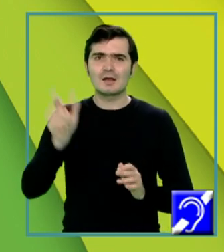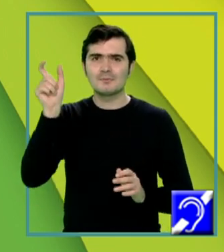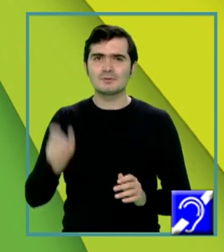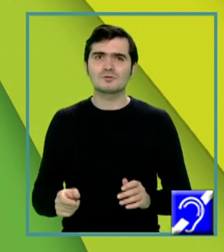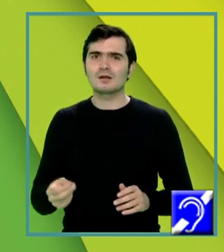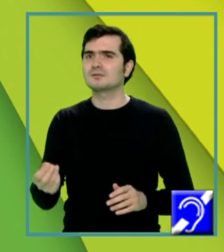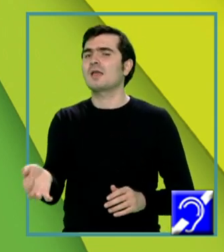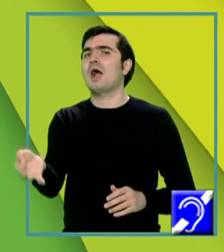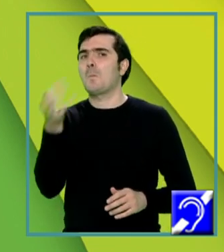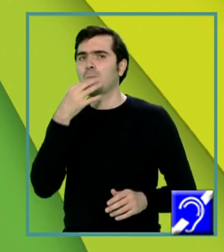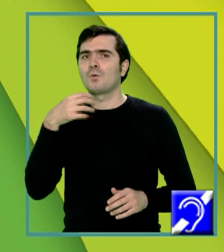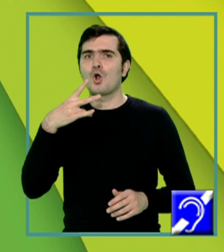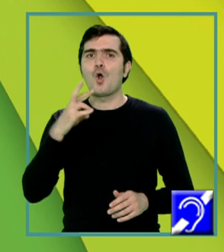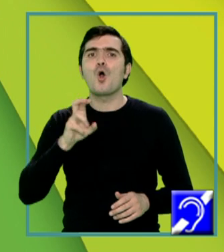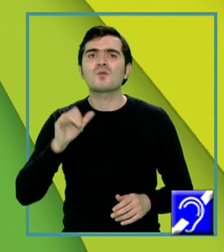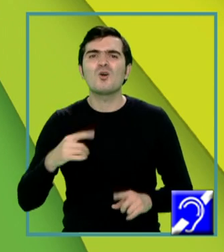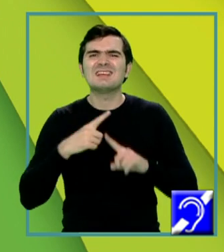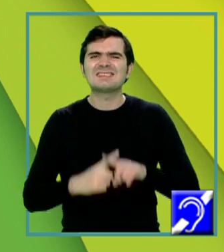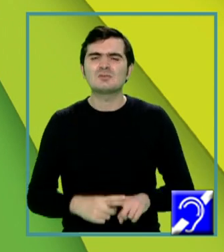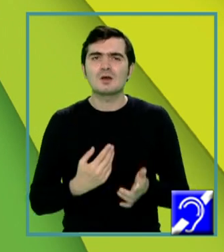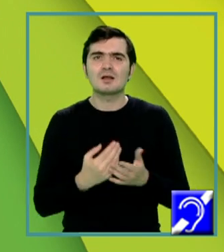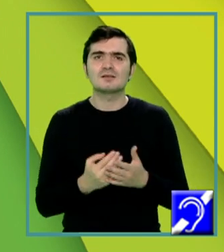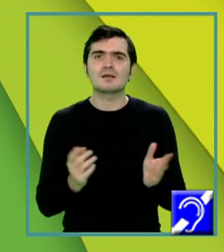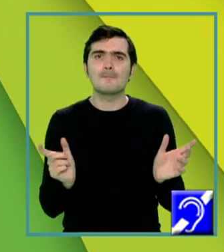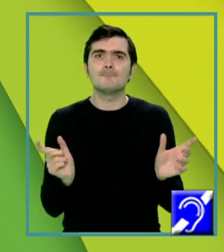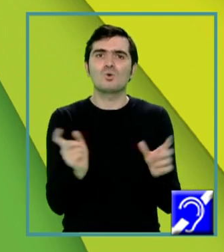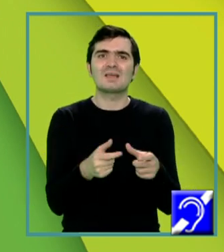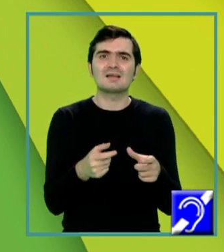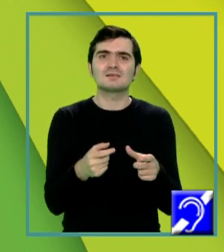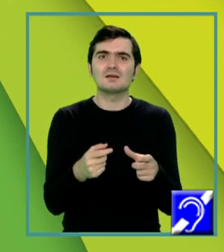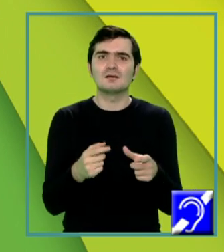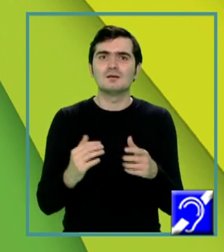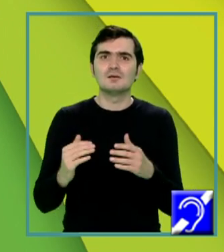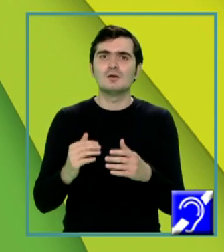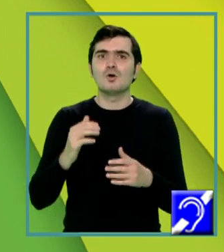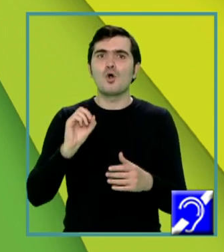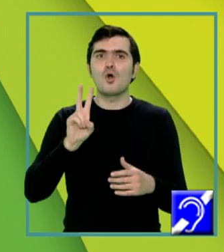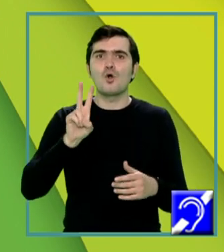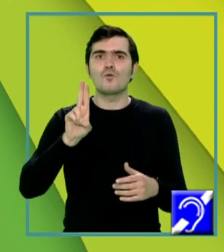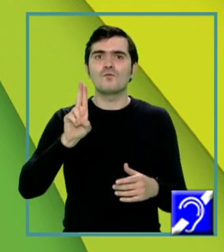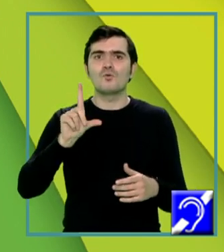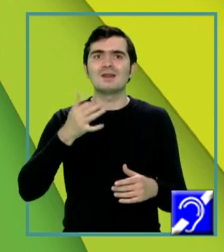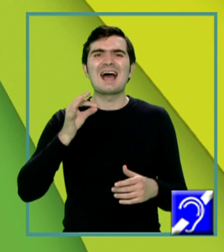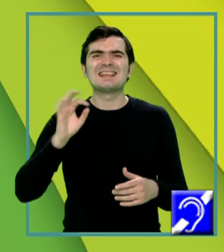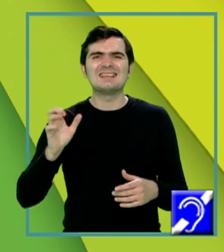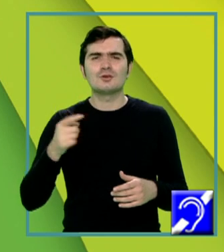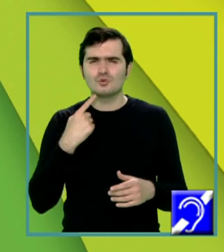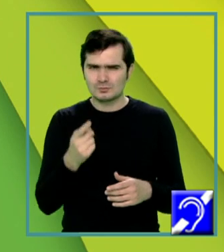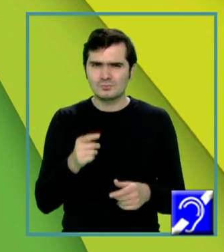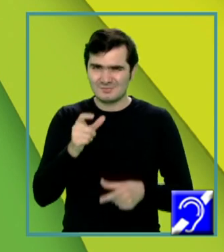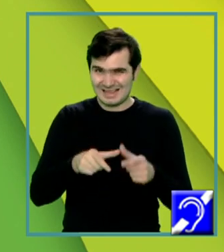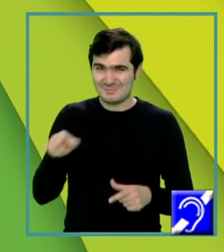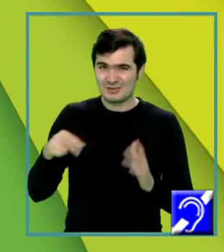sexuali în diferite dozaje, care blochează maturarea folicului sau ovulația. De aceea, insist pe aceste metode